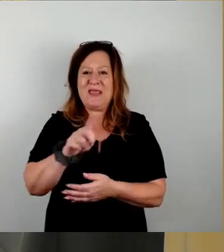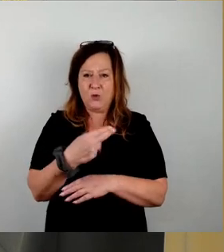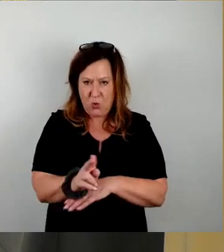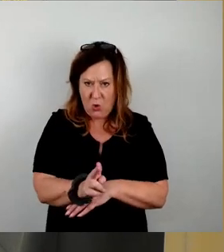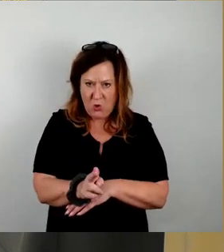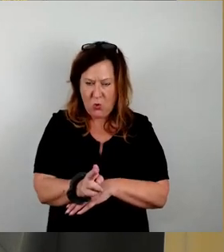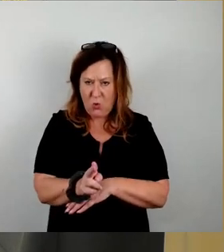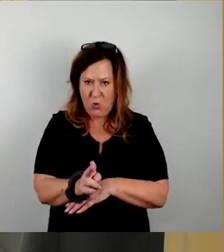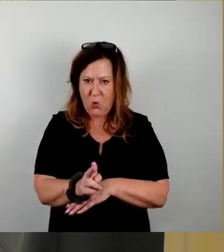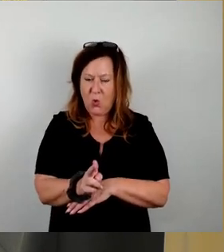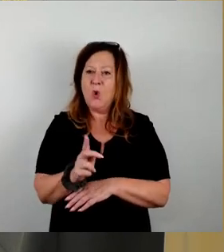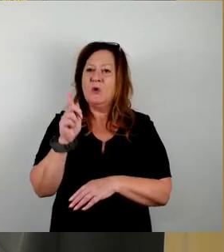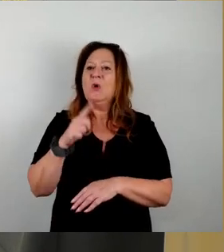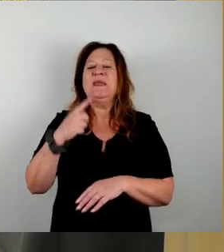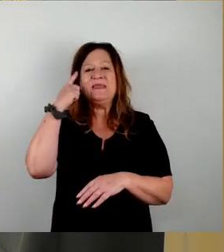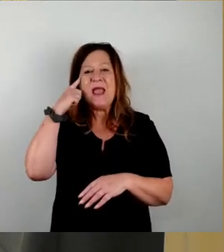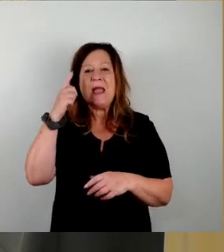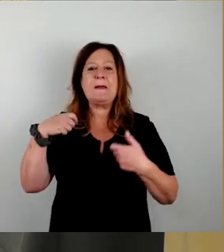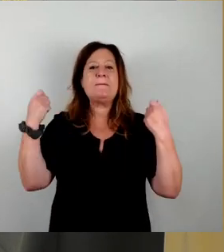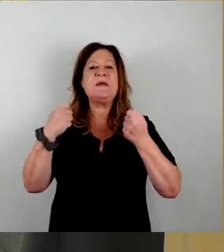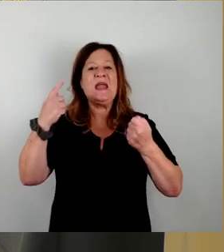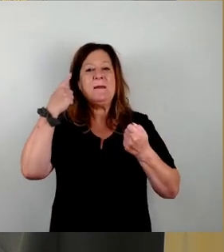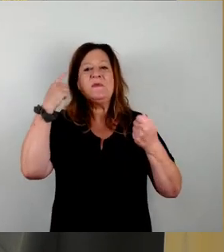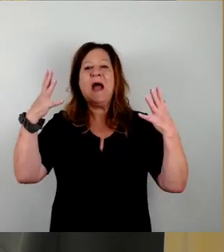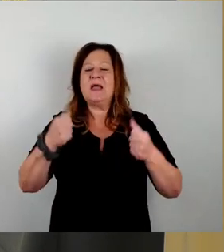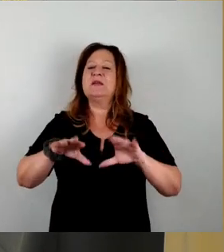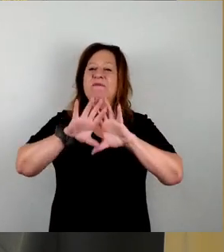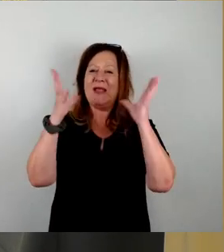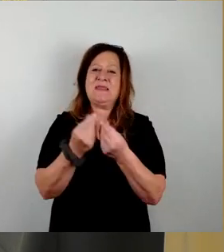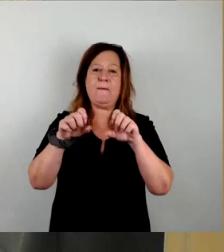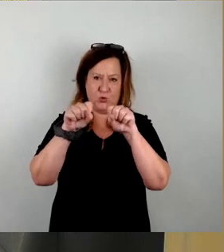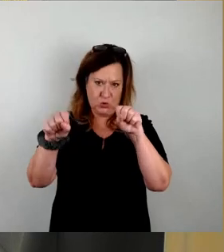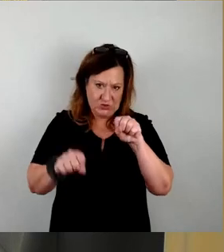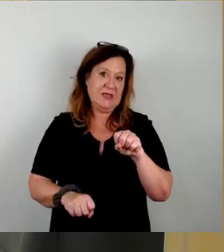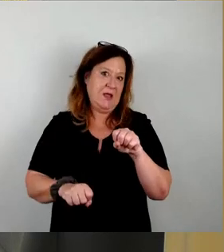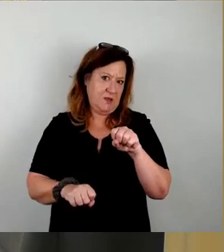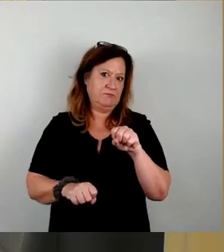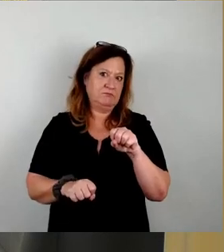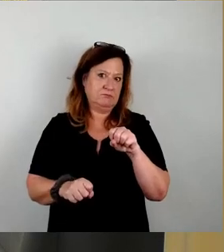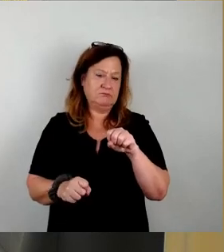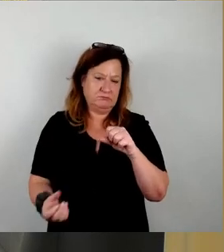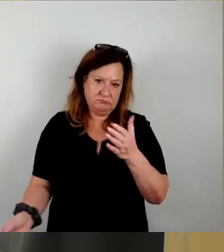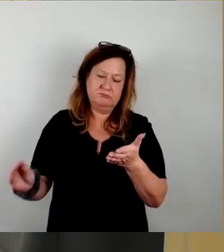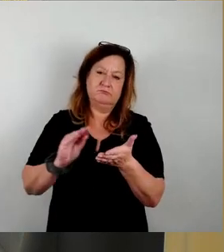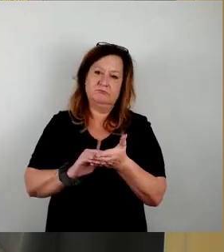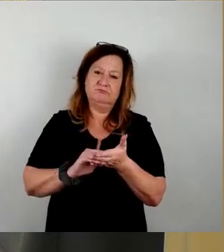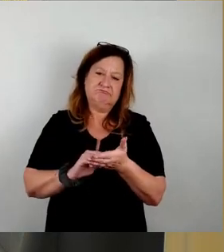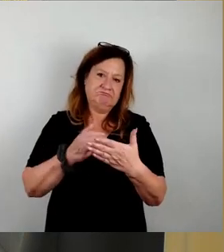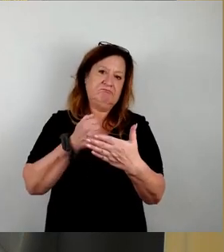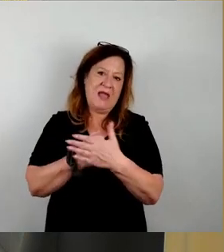wir rechnen mit der Betriebsbereitschaft des Gesamtsystems, was wir dafür brauchen, mit Ende 2024.